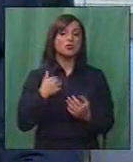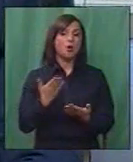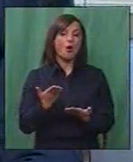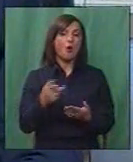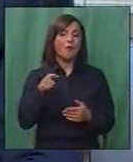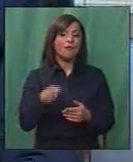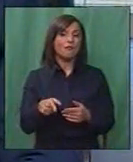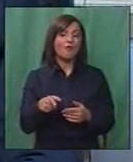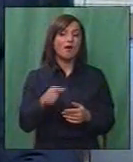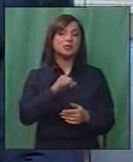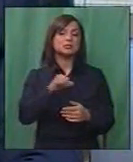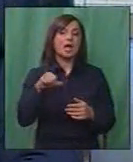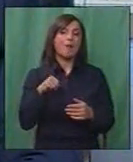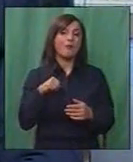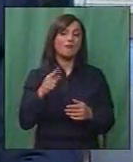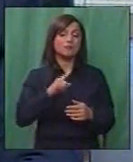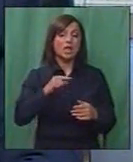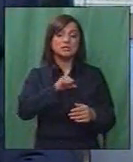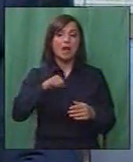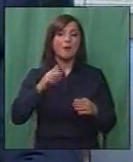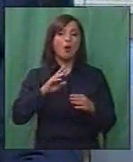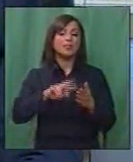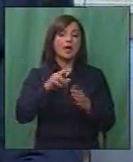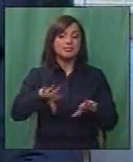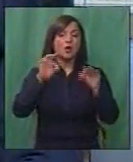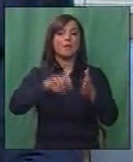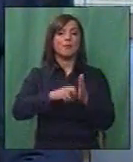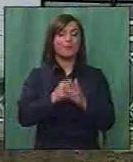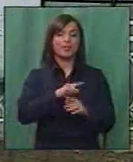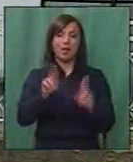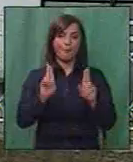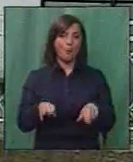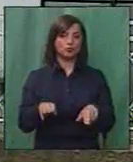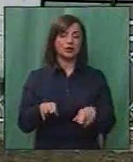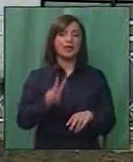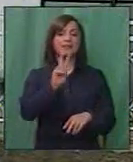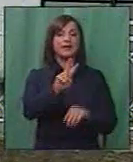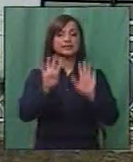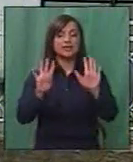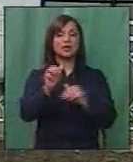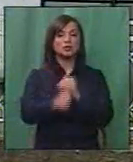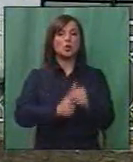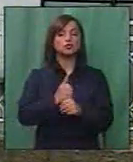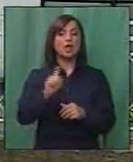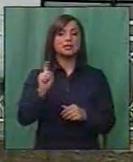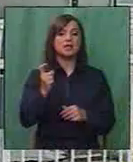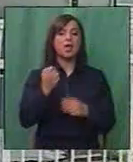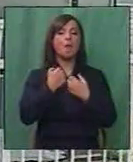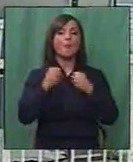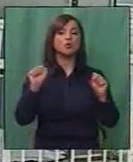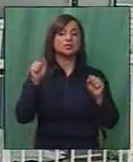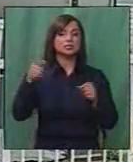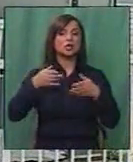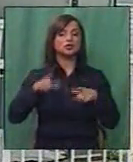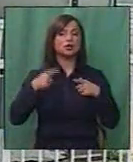Меѓутоа, самоволно и да детектираме проблеми ние не можеме. 29-годишната Джановик е босанска